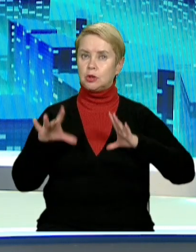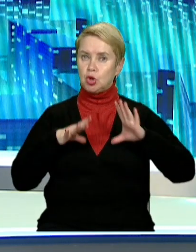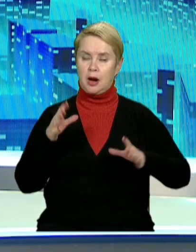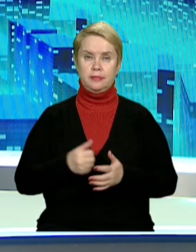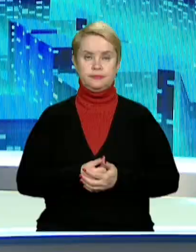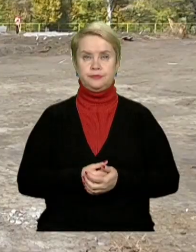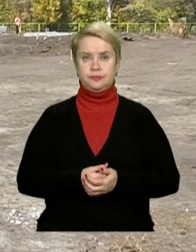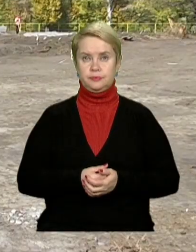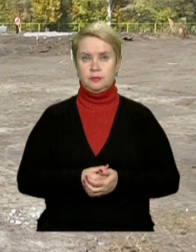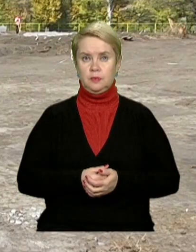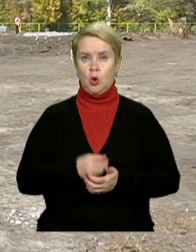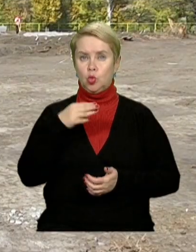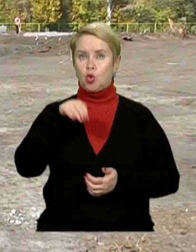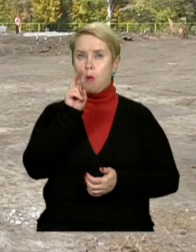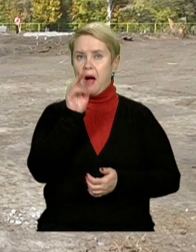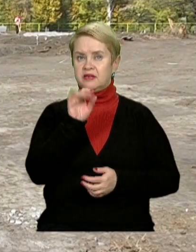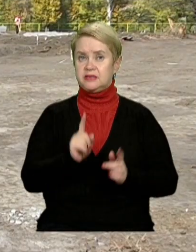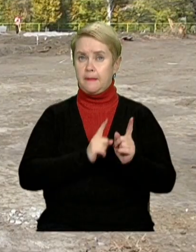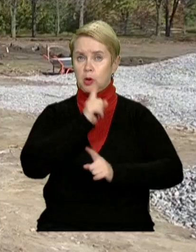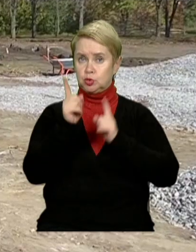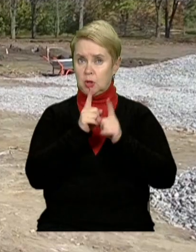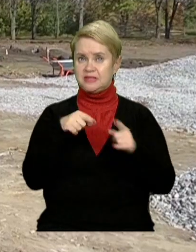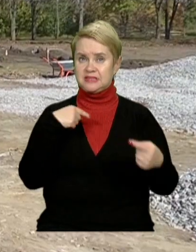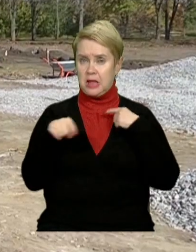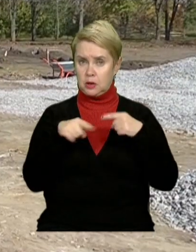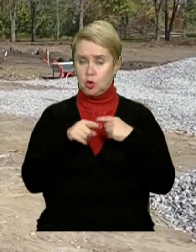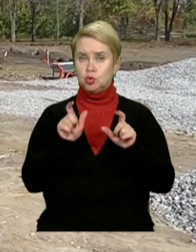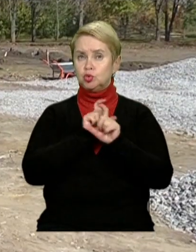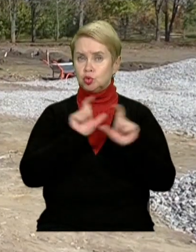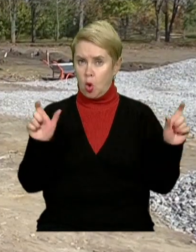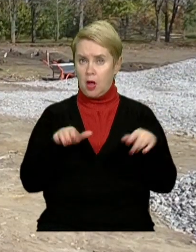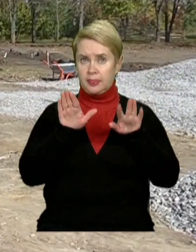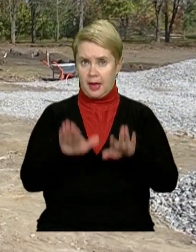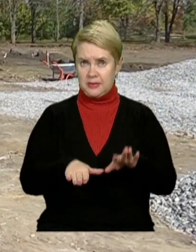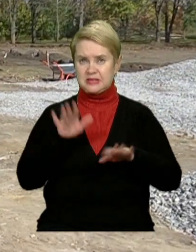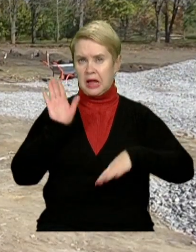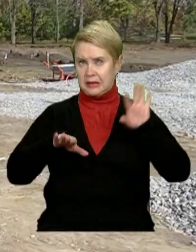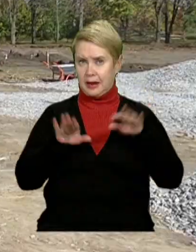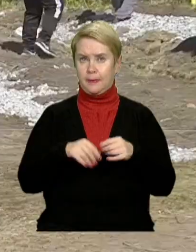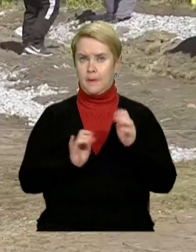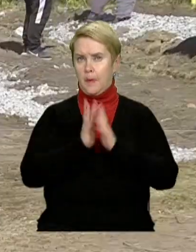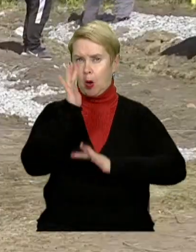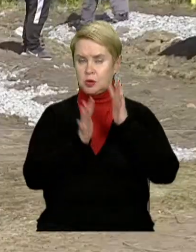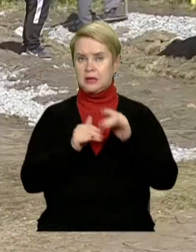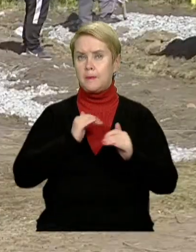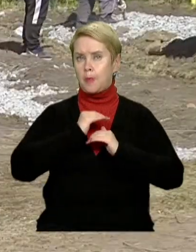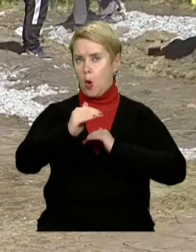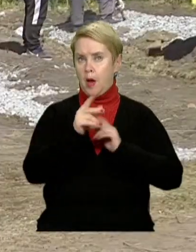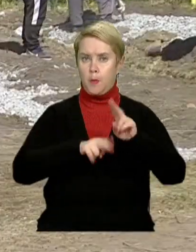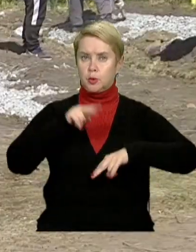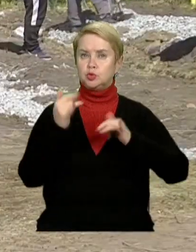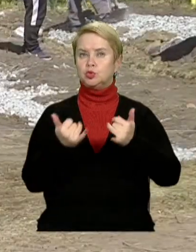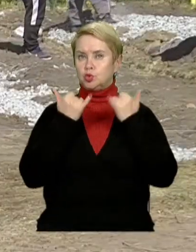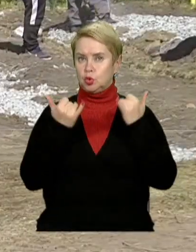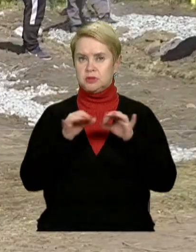У Томаківці почали реконструювати стадіон опорної школи. На місці занедбаного та порослого бур'яном поля побудують